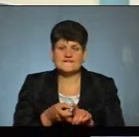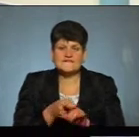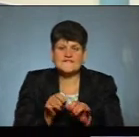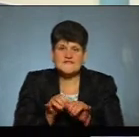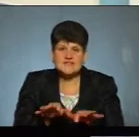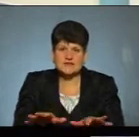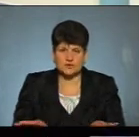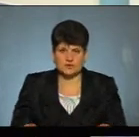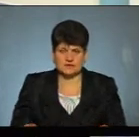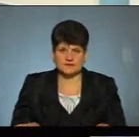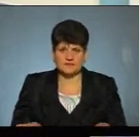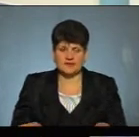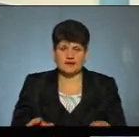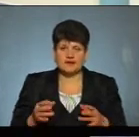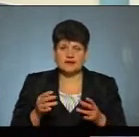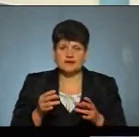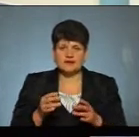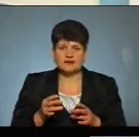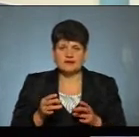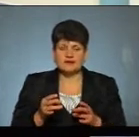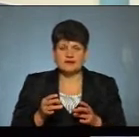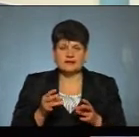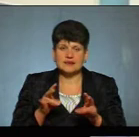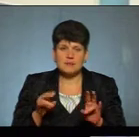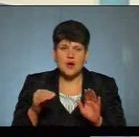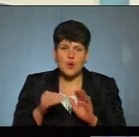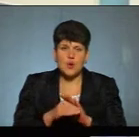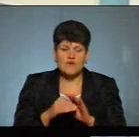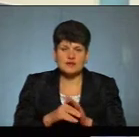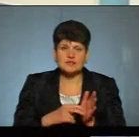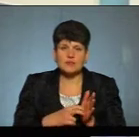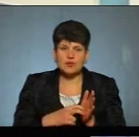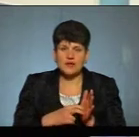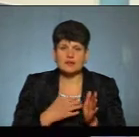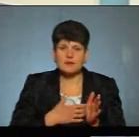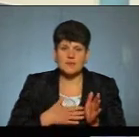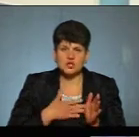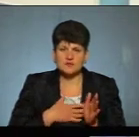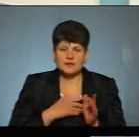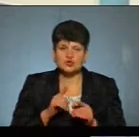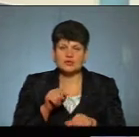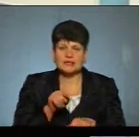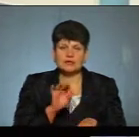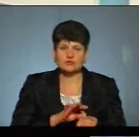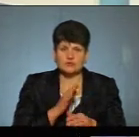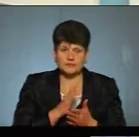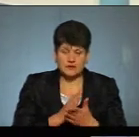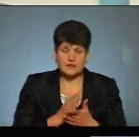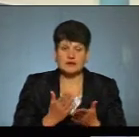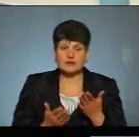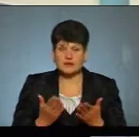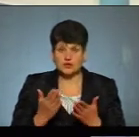хвороба. Не треба ховатися, боятися і переживати про те, що ти захворів. Якщо так,